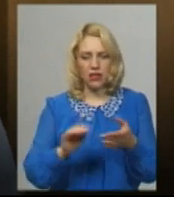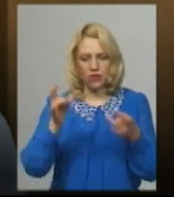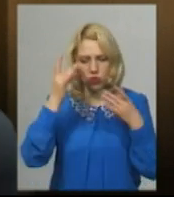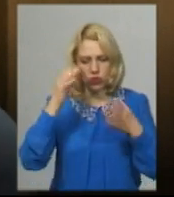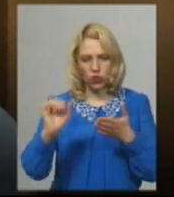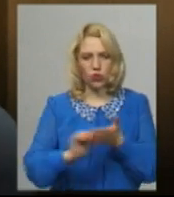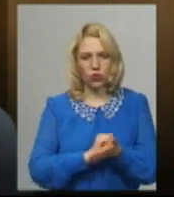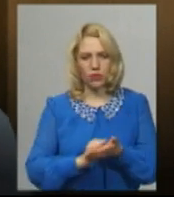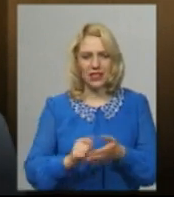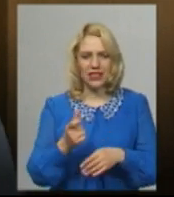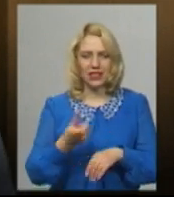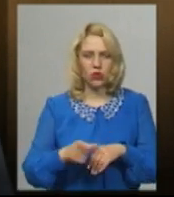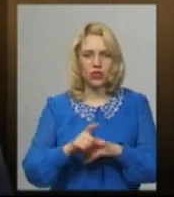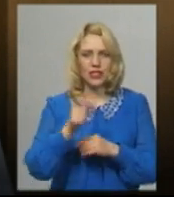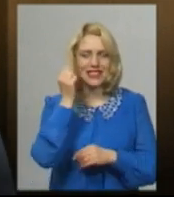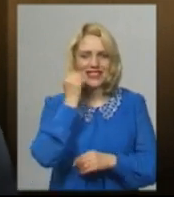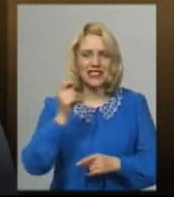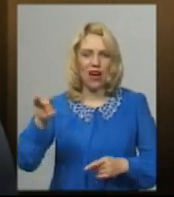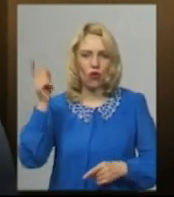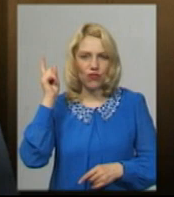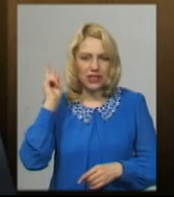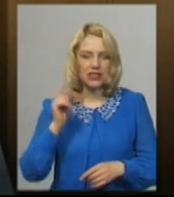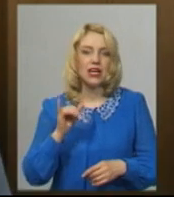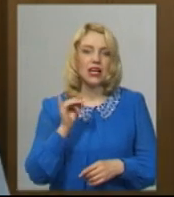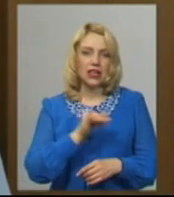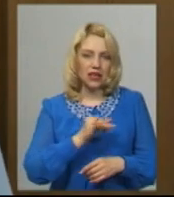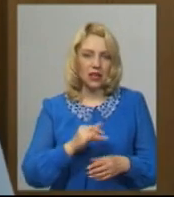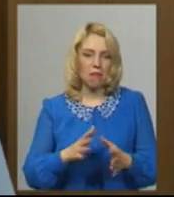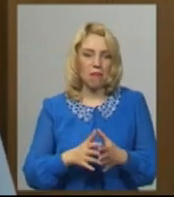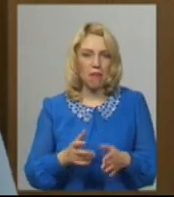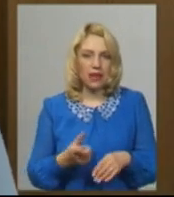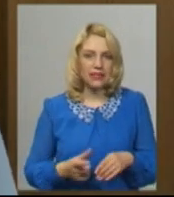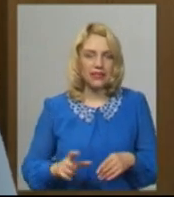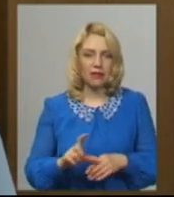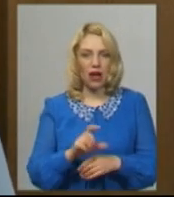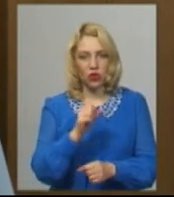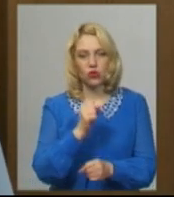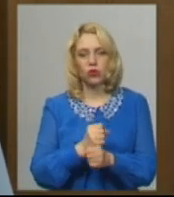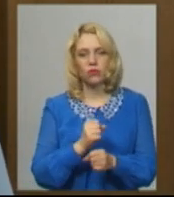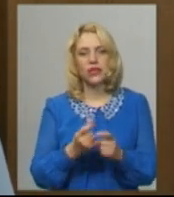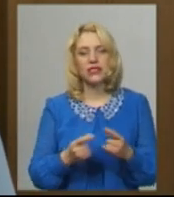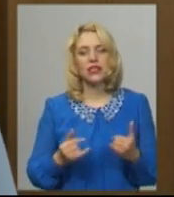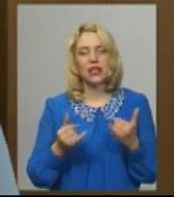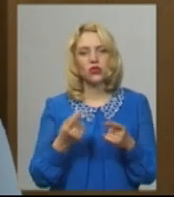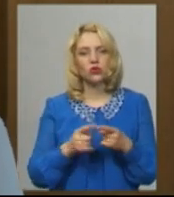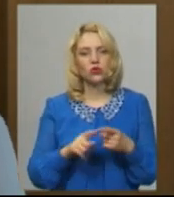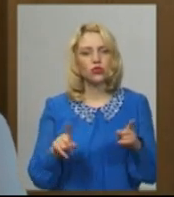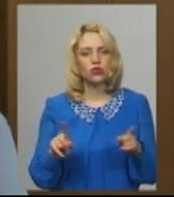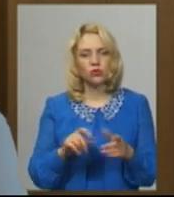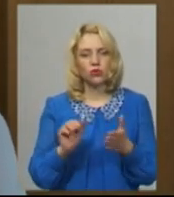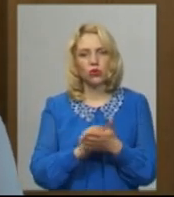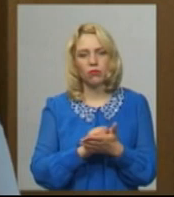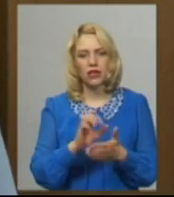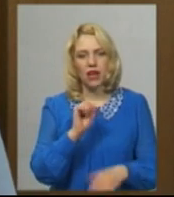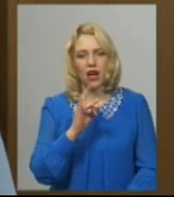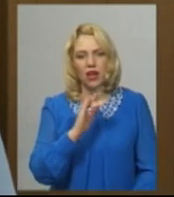дуже старовинні і максимально зробили все для того, щоб документи Національного